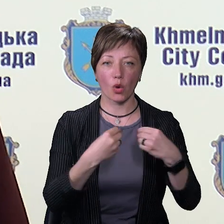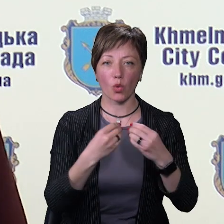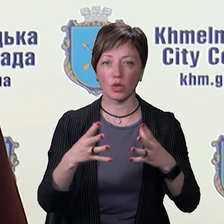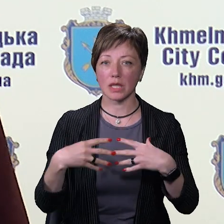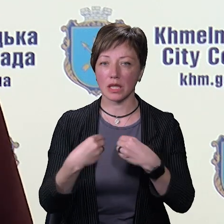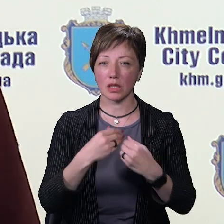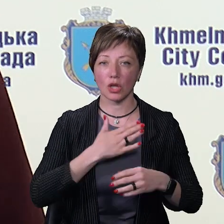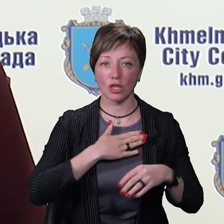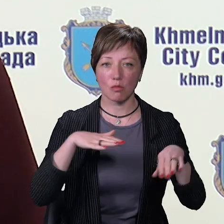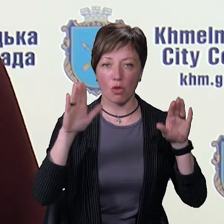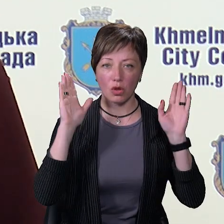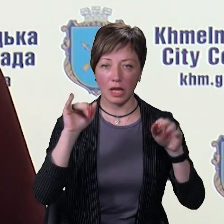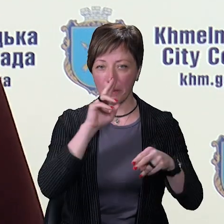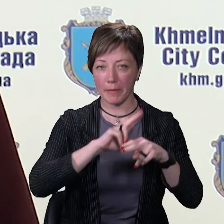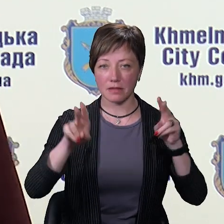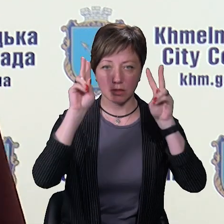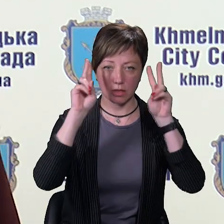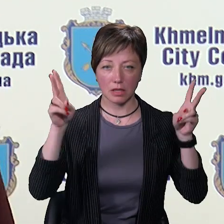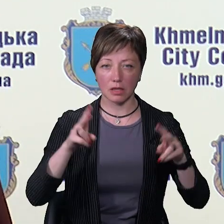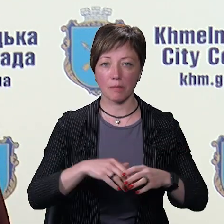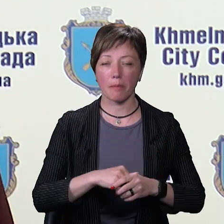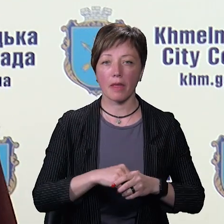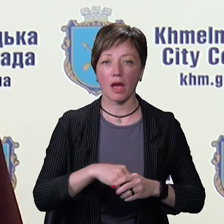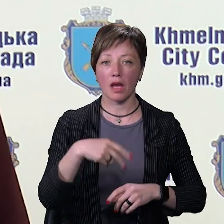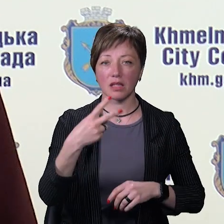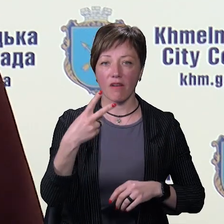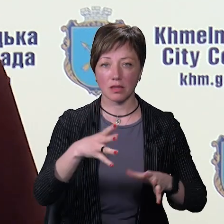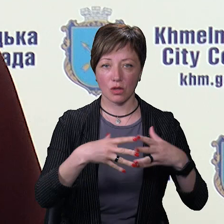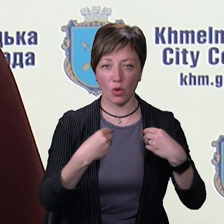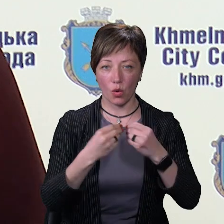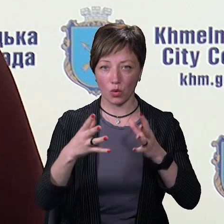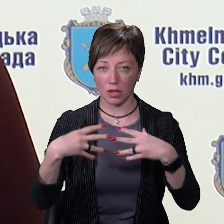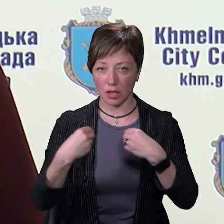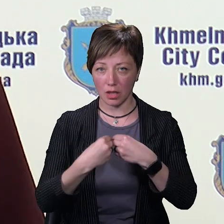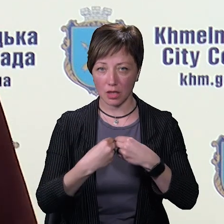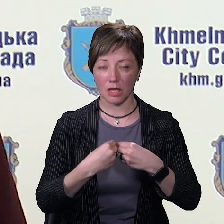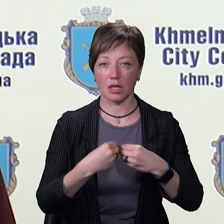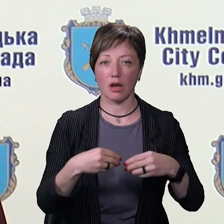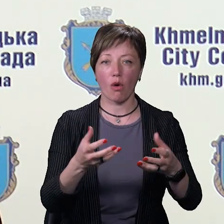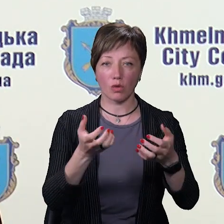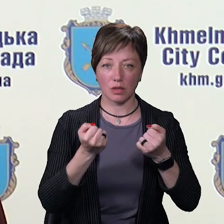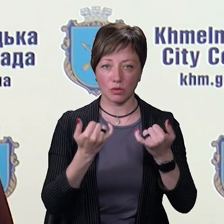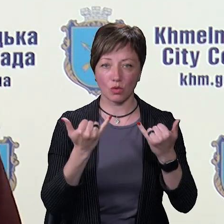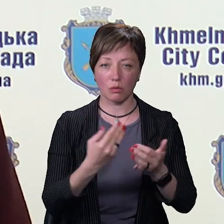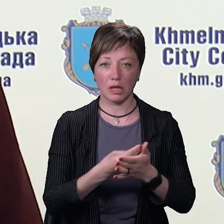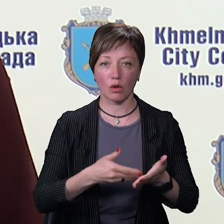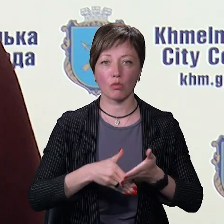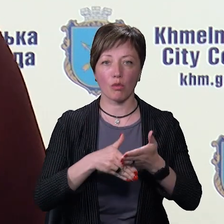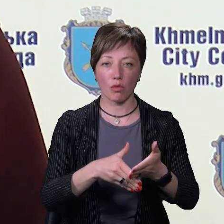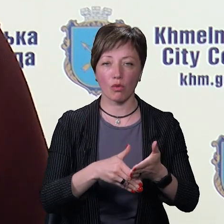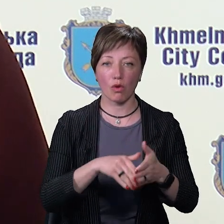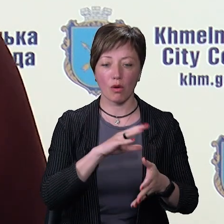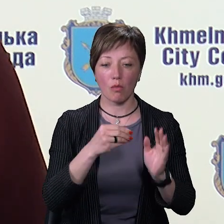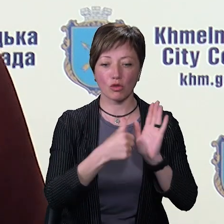наших полонених і без вісти пропавших. 20 родин без вісти пропавших і полонених отримують сьогодні матеріальну допомогу